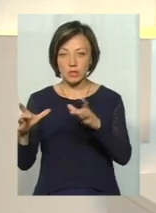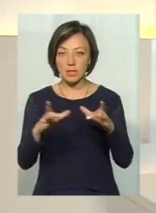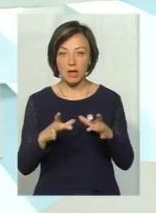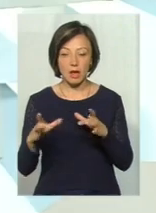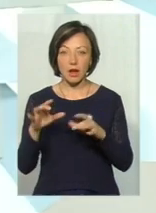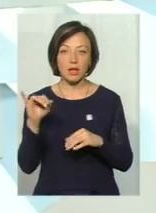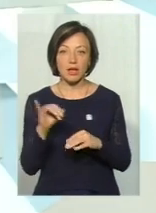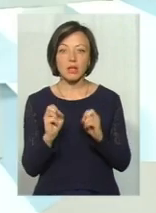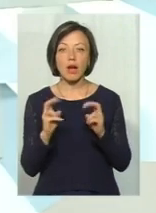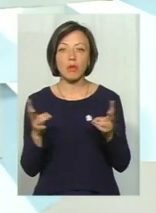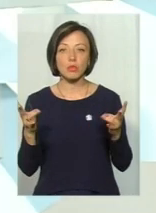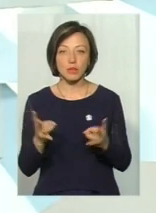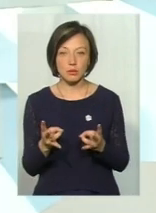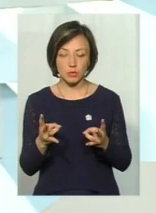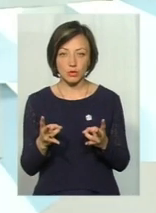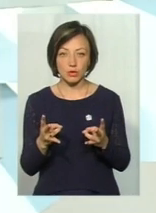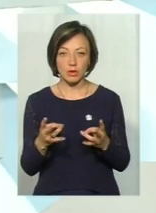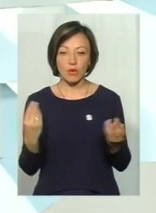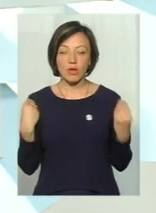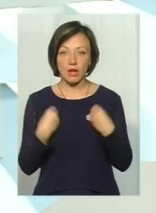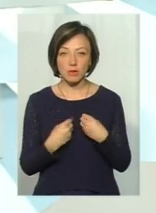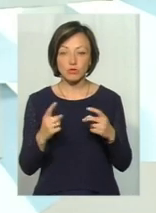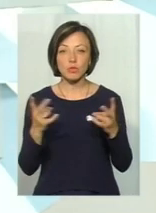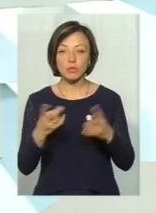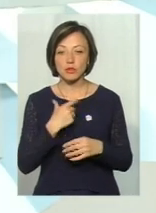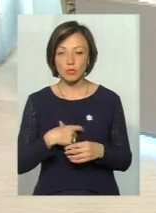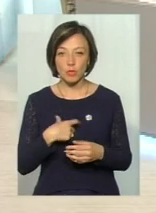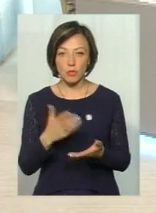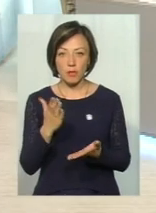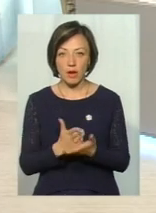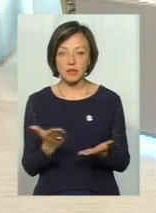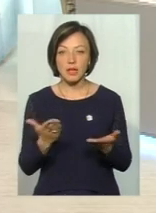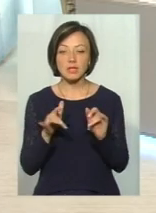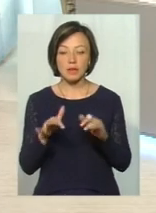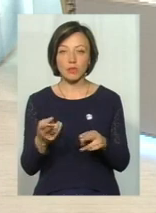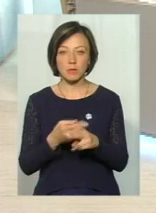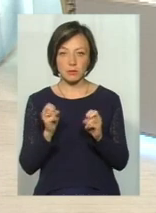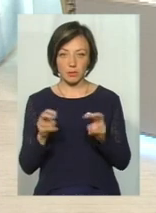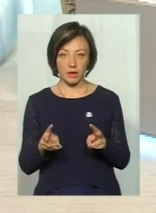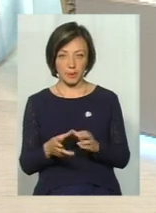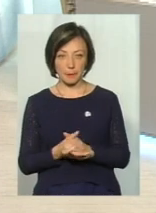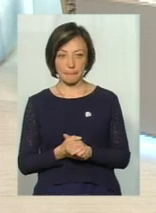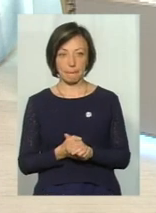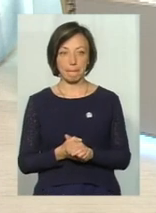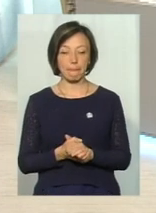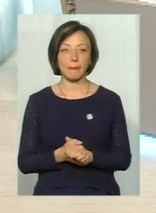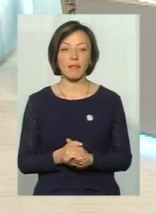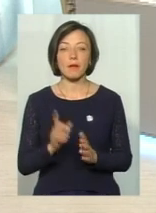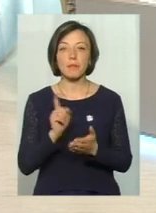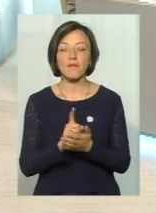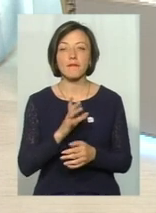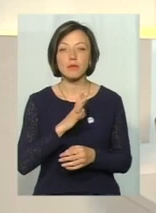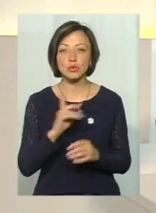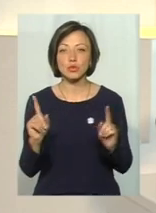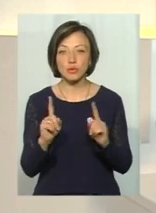як потрібно вдягтися, що потрібно з собою взяти, які заходи безпеки повинні бути для того,